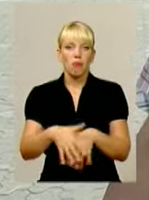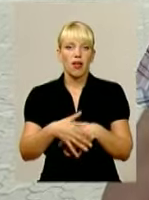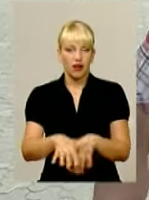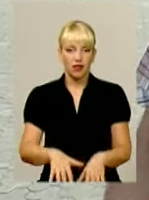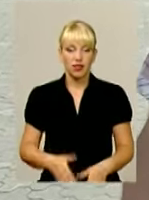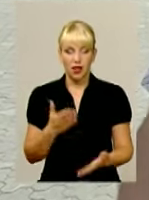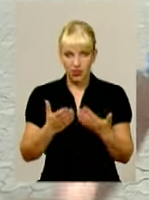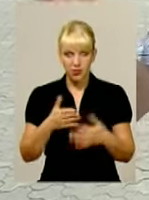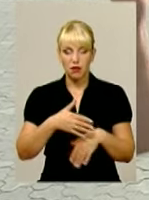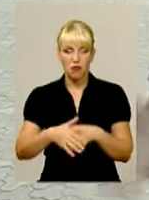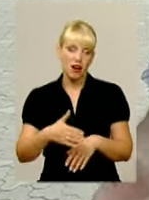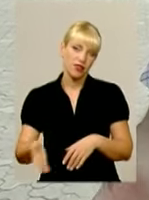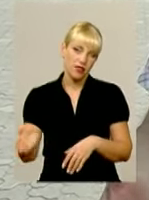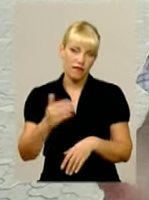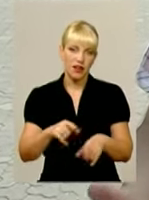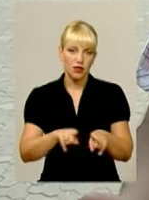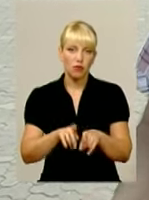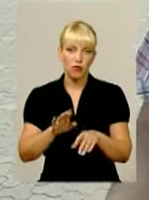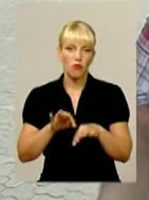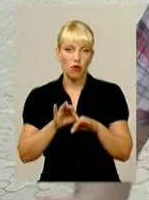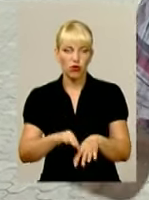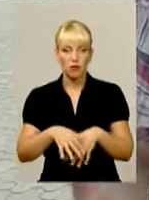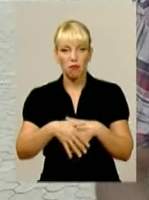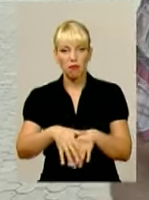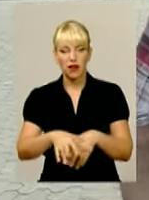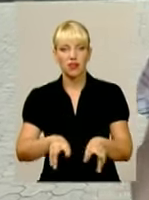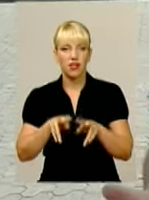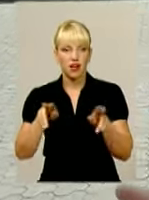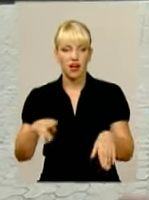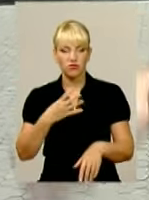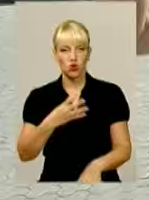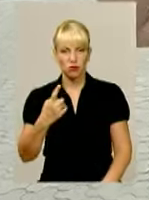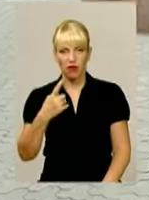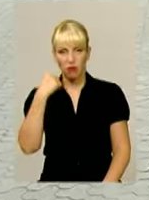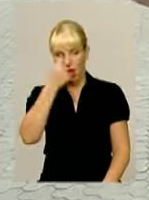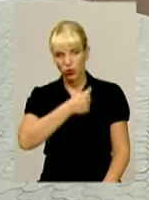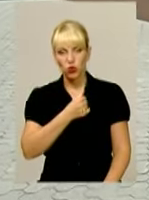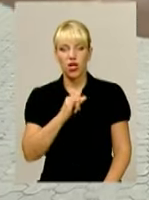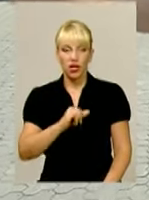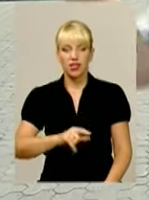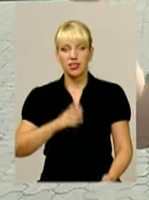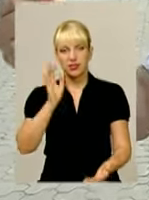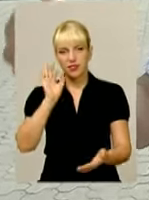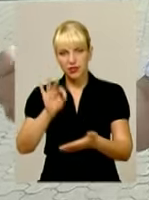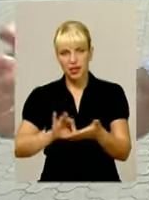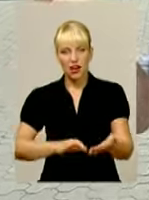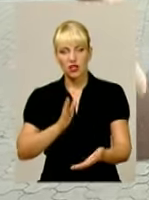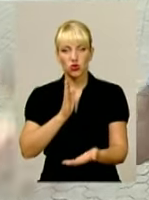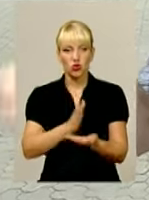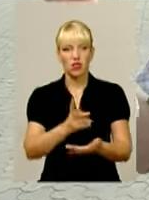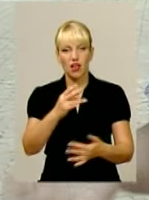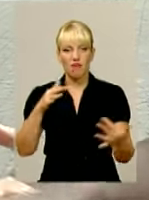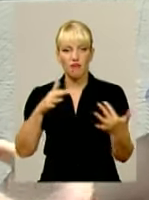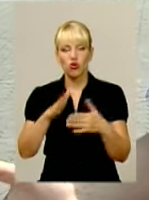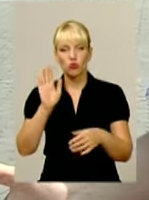Якщо вже парад, тоді треба провести парад, як і в 1941 році. І зразу на фронт, і пусть там воюють, і